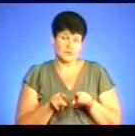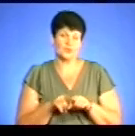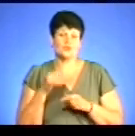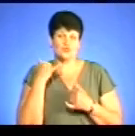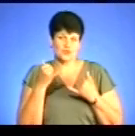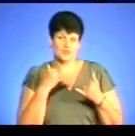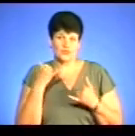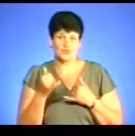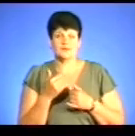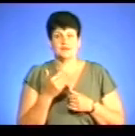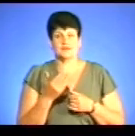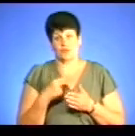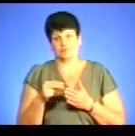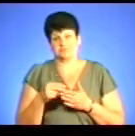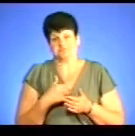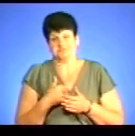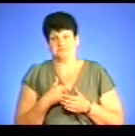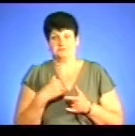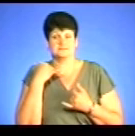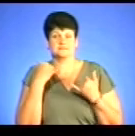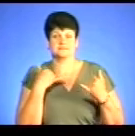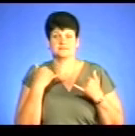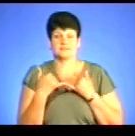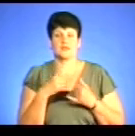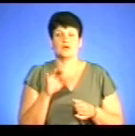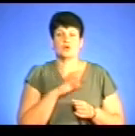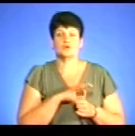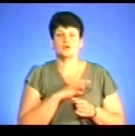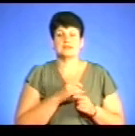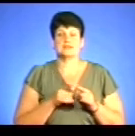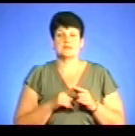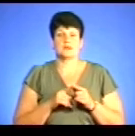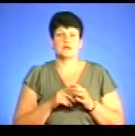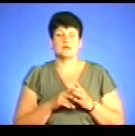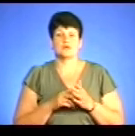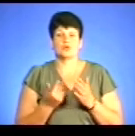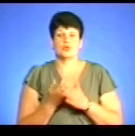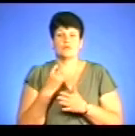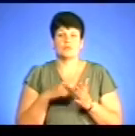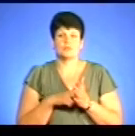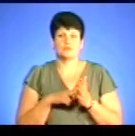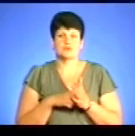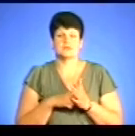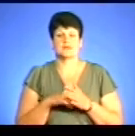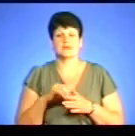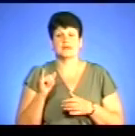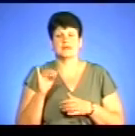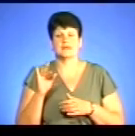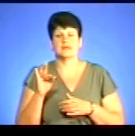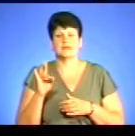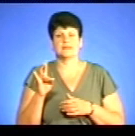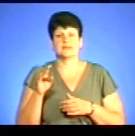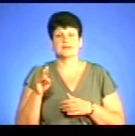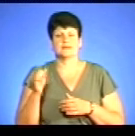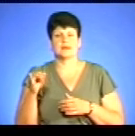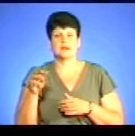також шукаєте. споживачі, так? Так, також як споживачі. переважно це користуються вони послами нової пошти, далі віргінтайма, еспрес-перевізниками.